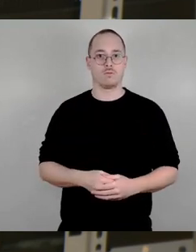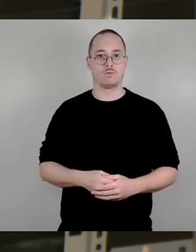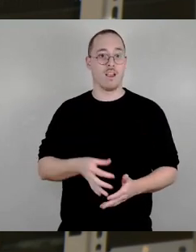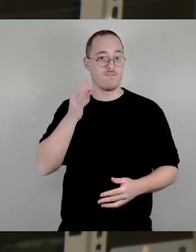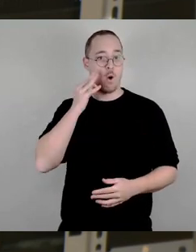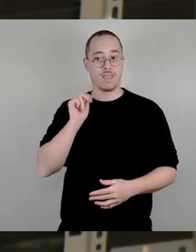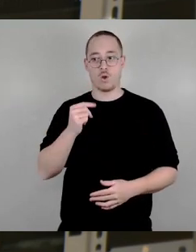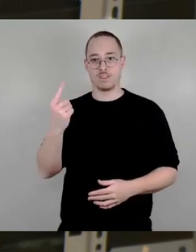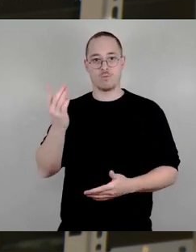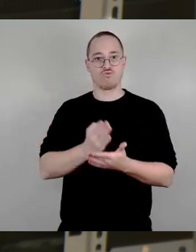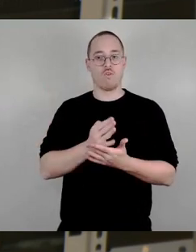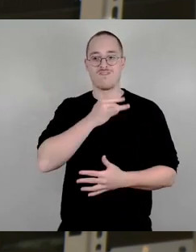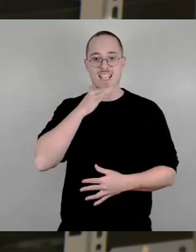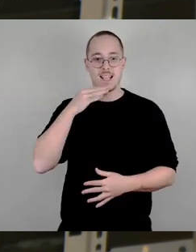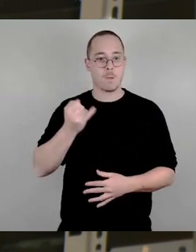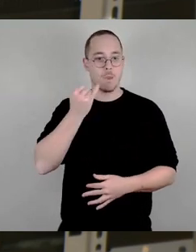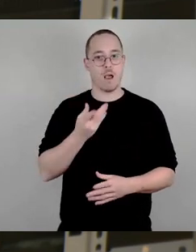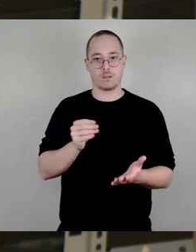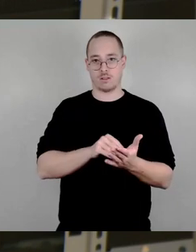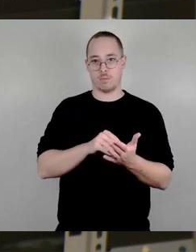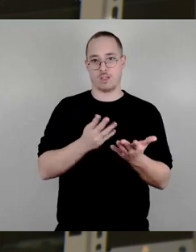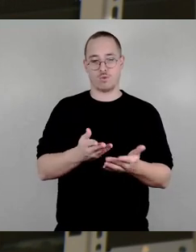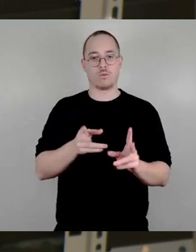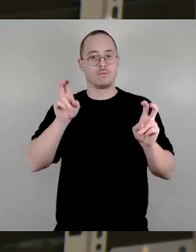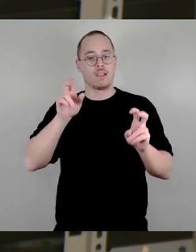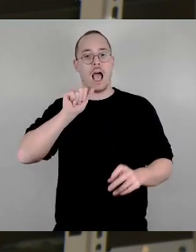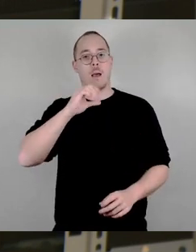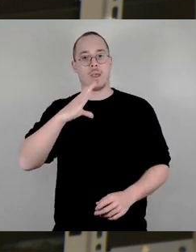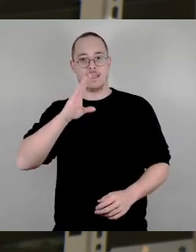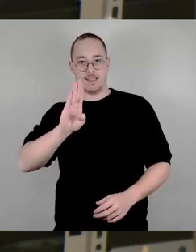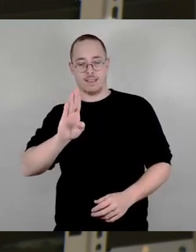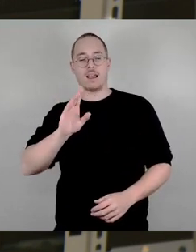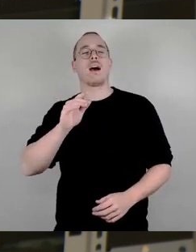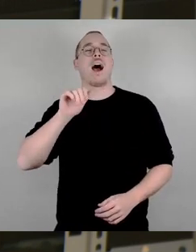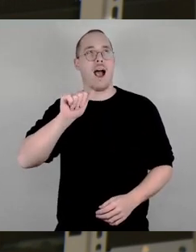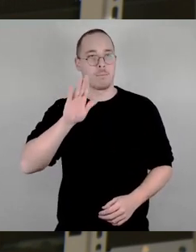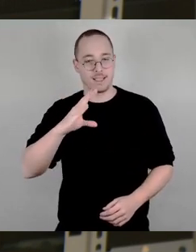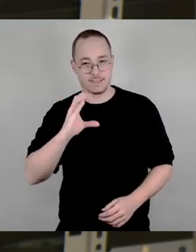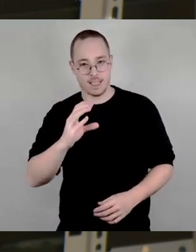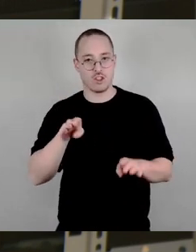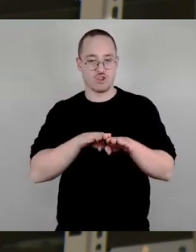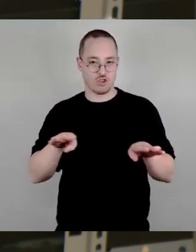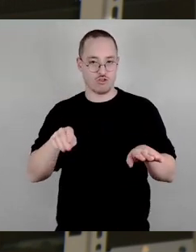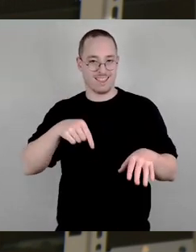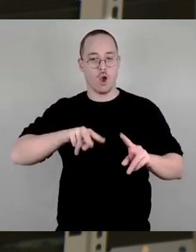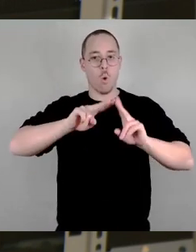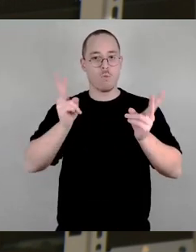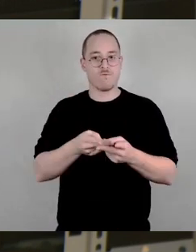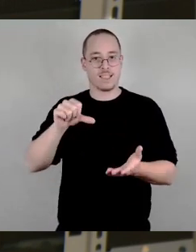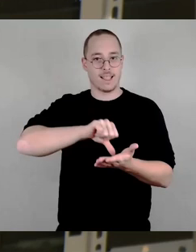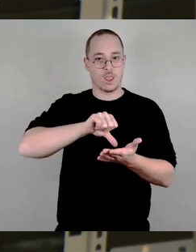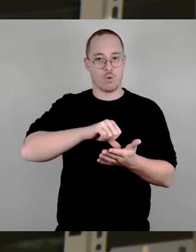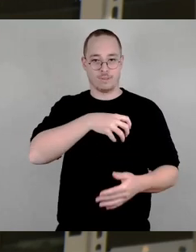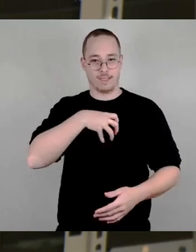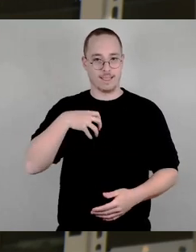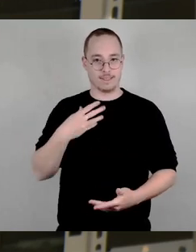Die sogenannten ABC-Tische des Umweltzentrums Dresden sind ein von der Stadt Dresden gefördertes mehrfach ausgezeichnetes